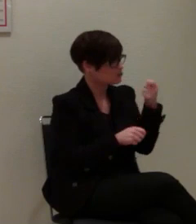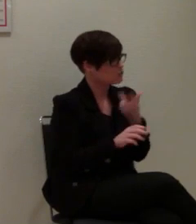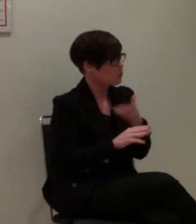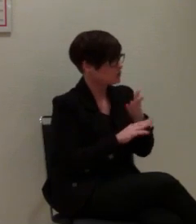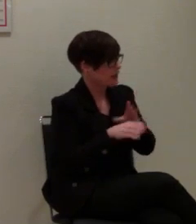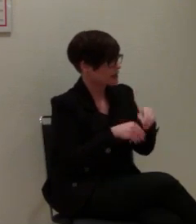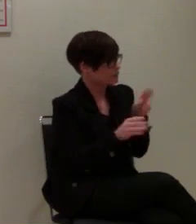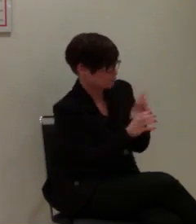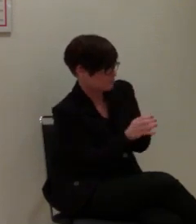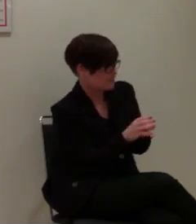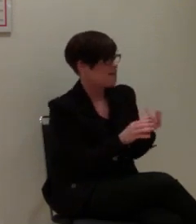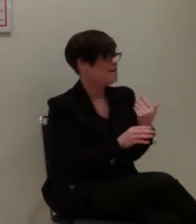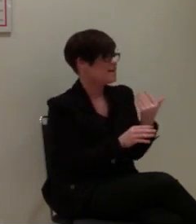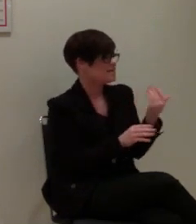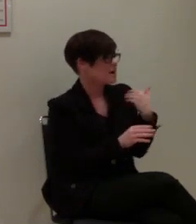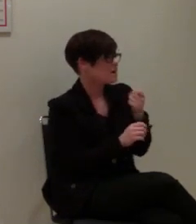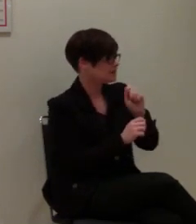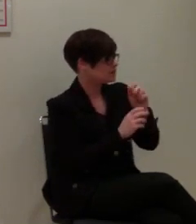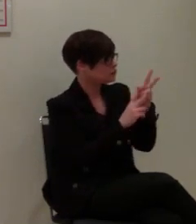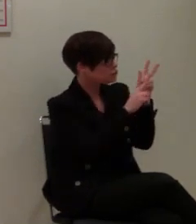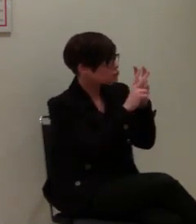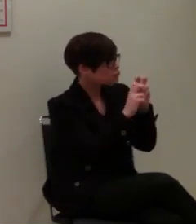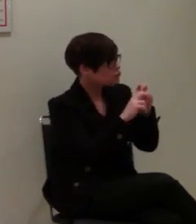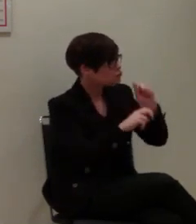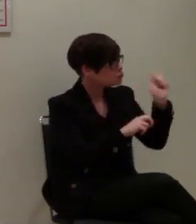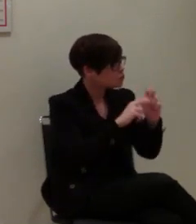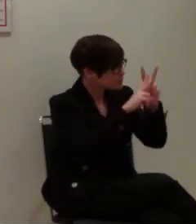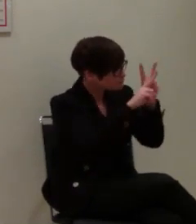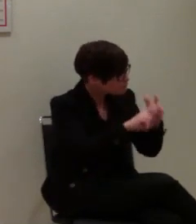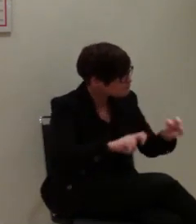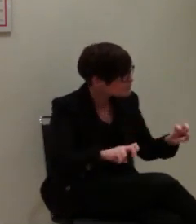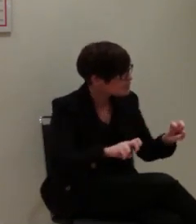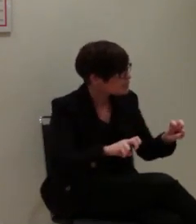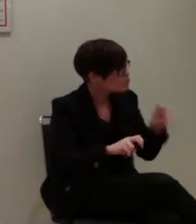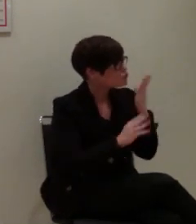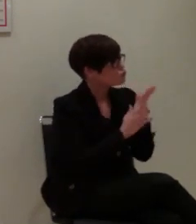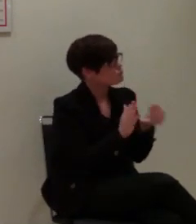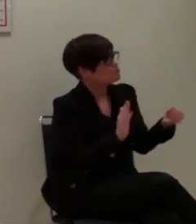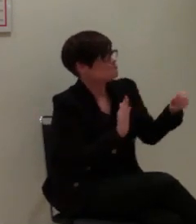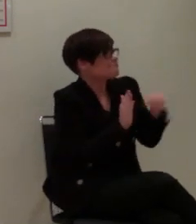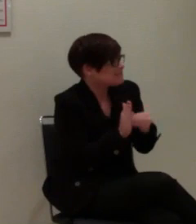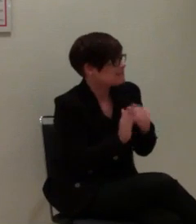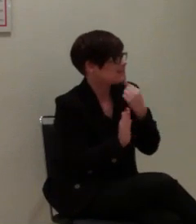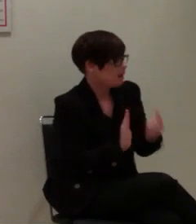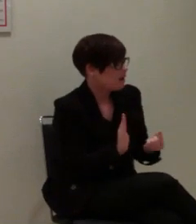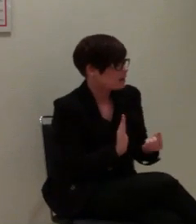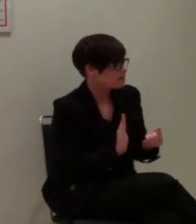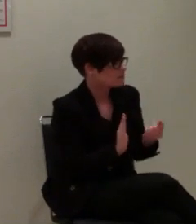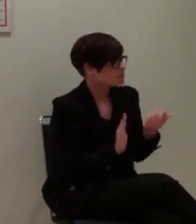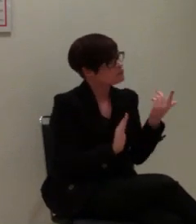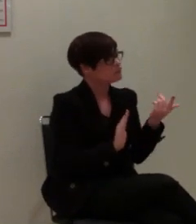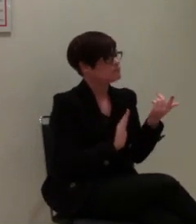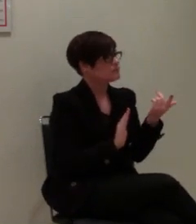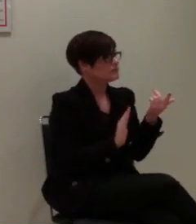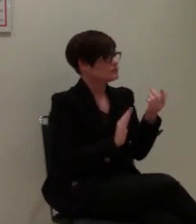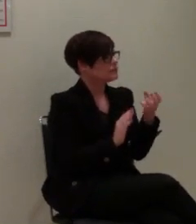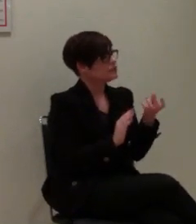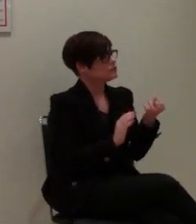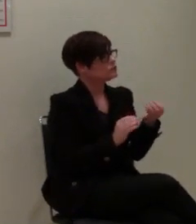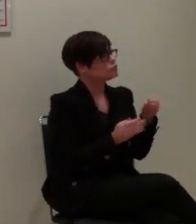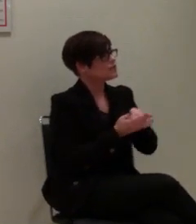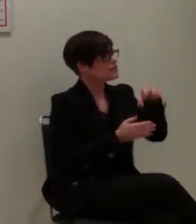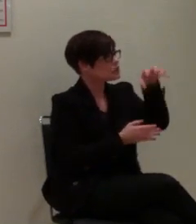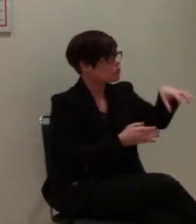Man hat aber damals auch schon bei der Studie angegeben, man sollte die Größe, die Zuständigkeitsgröße für eine Leitstelle